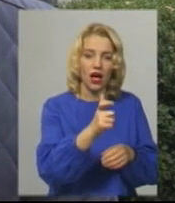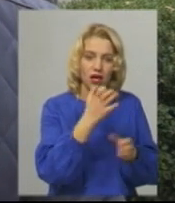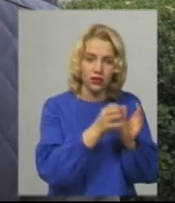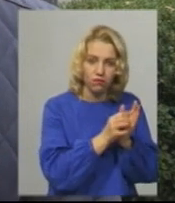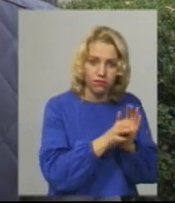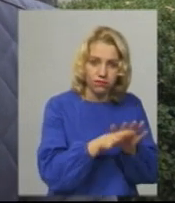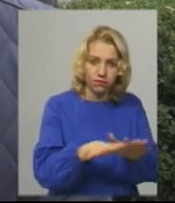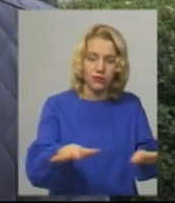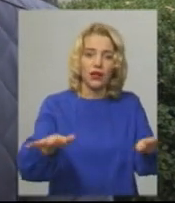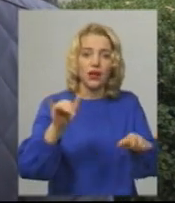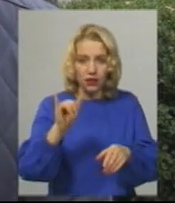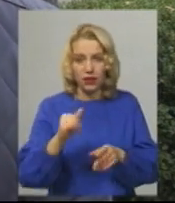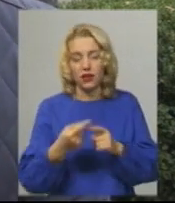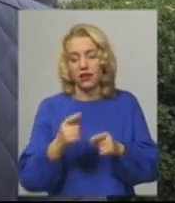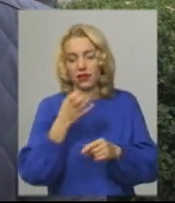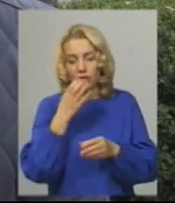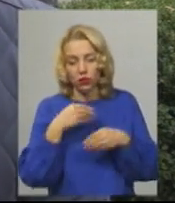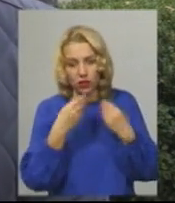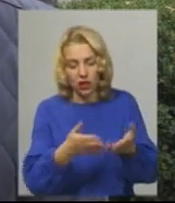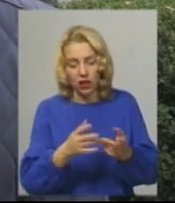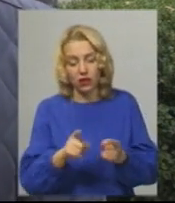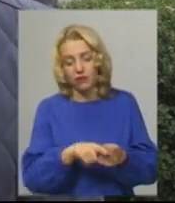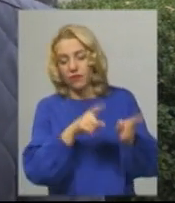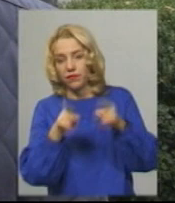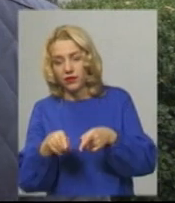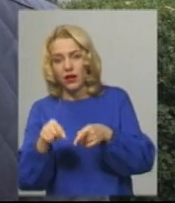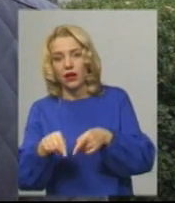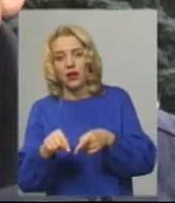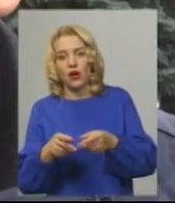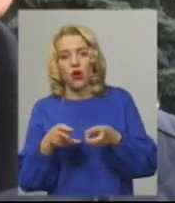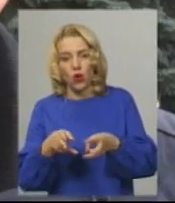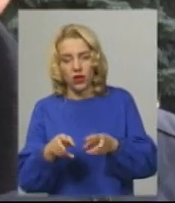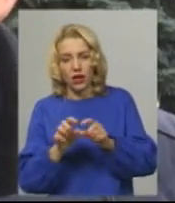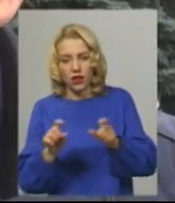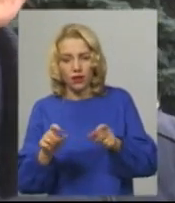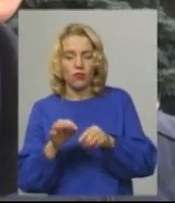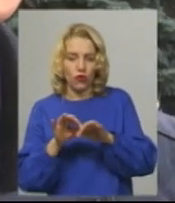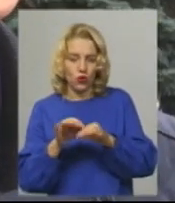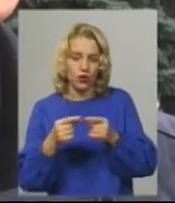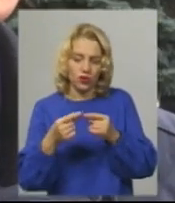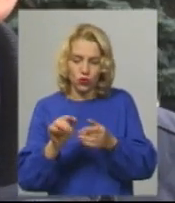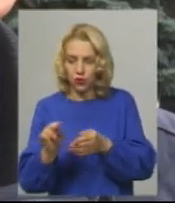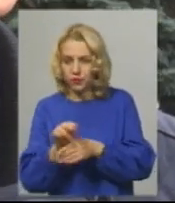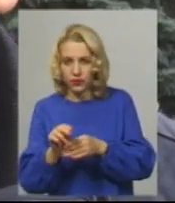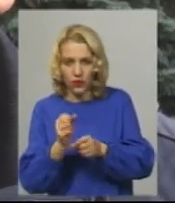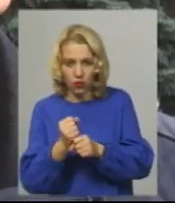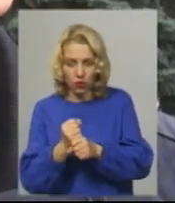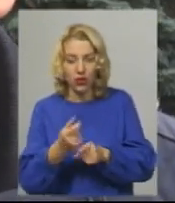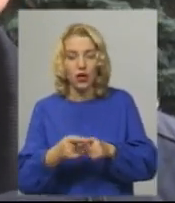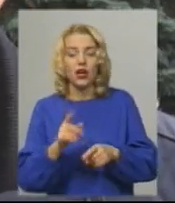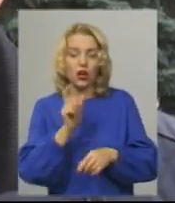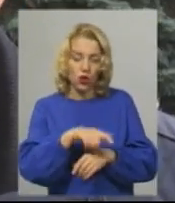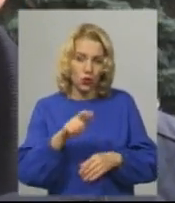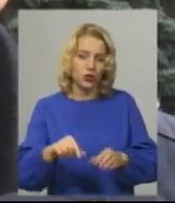тепло, відповідно, далі на слідуючій котельні проводяться роботи. Тобто, ввечері вже мешканці зможуть